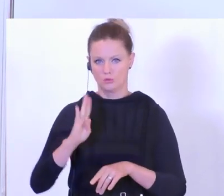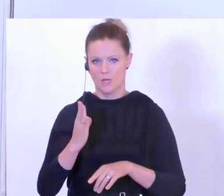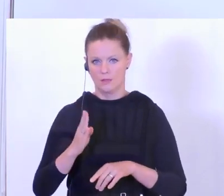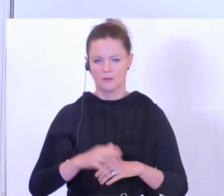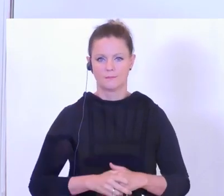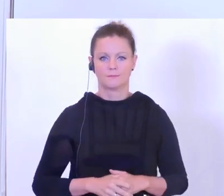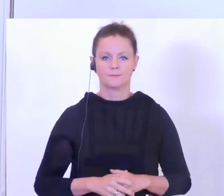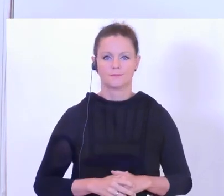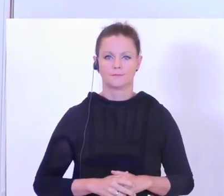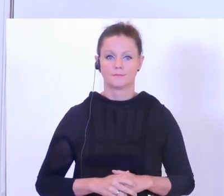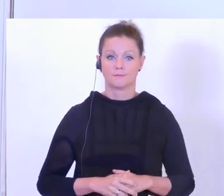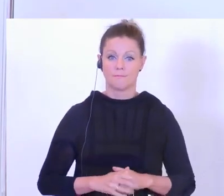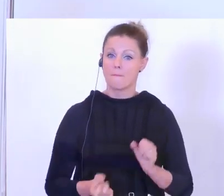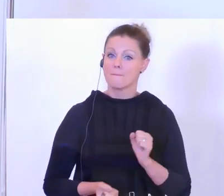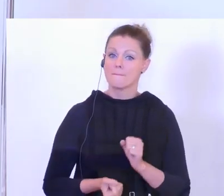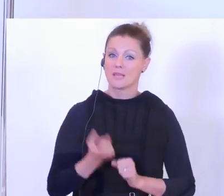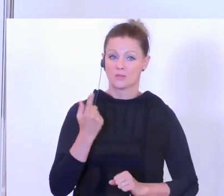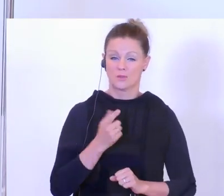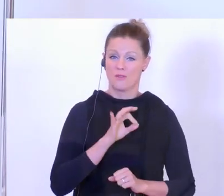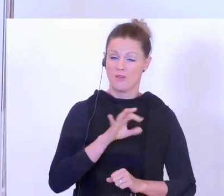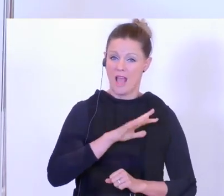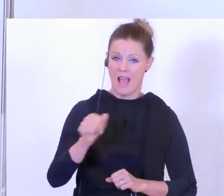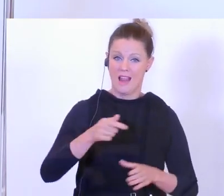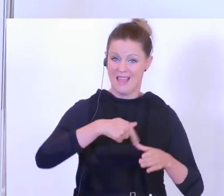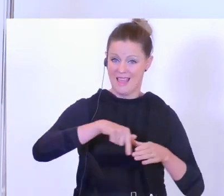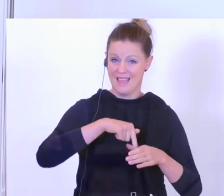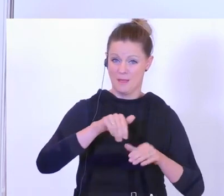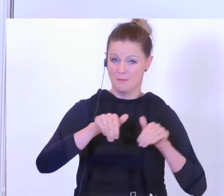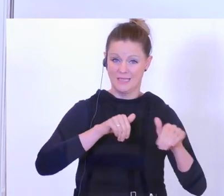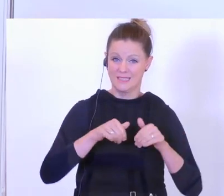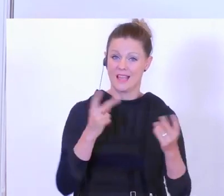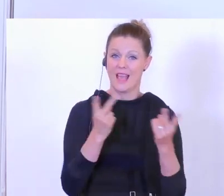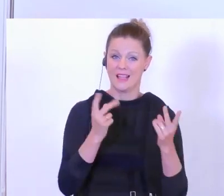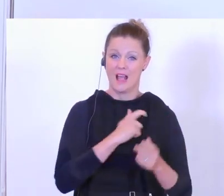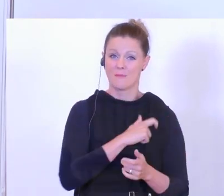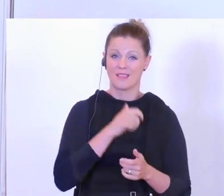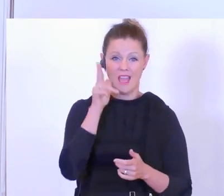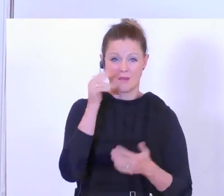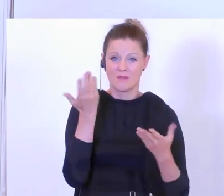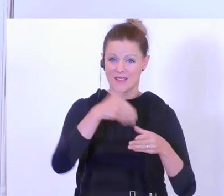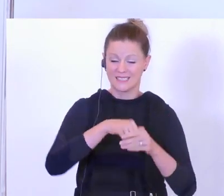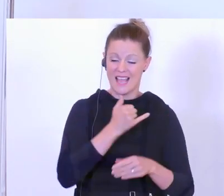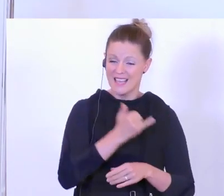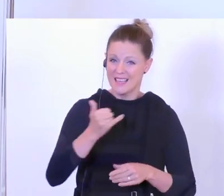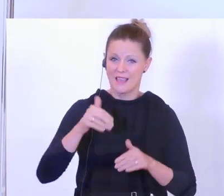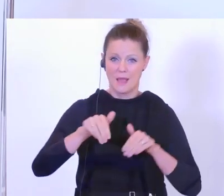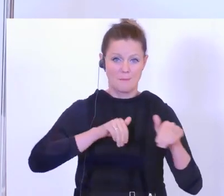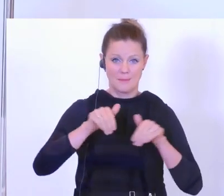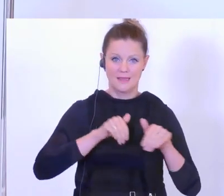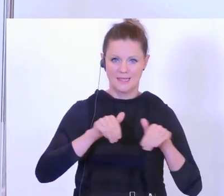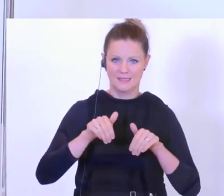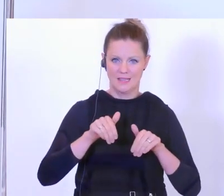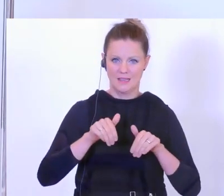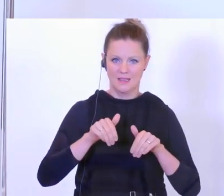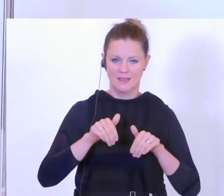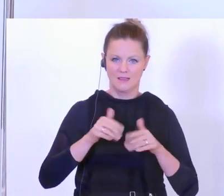Und das Besondere ist immer für jeden Innenminister, unabhängig der Parteifarbe, jeder Minister hat das, in dem Moment, wo er